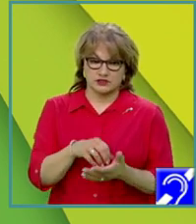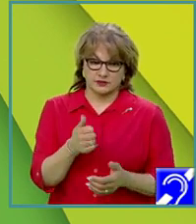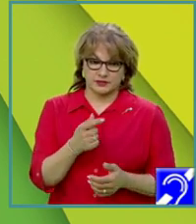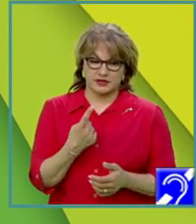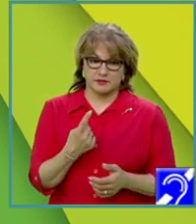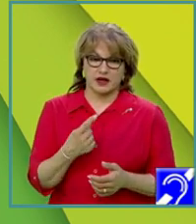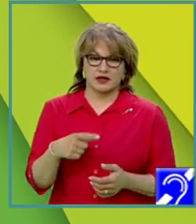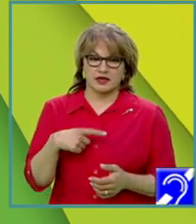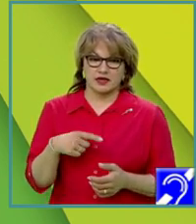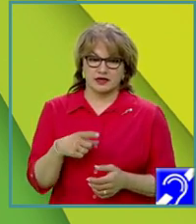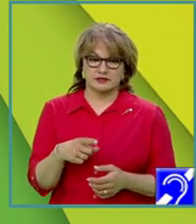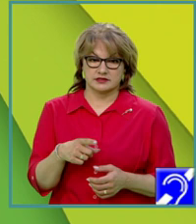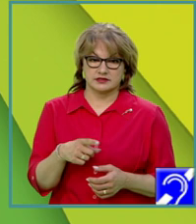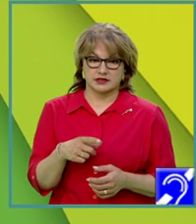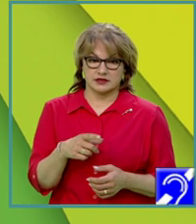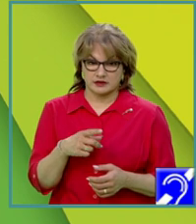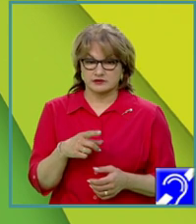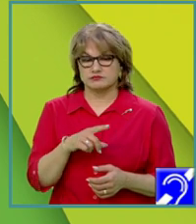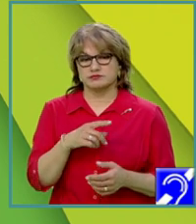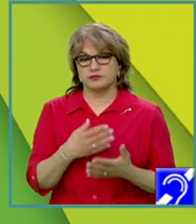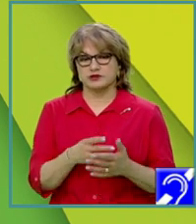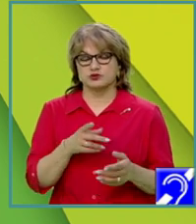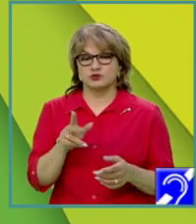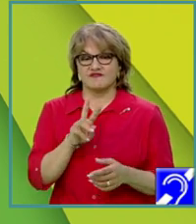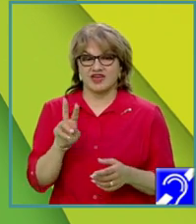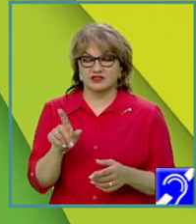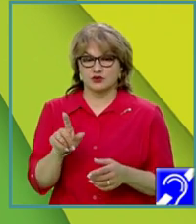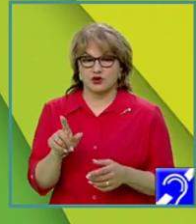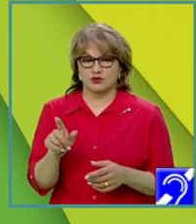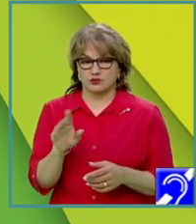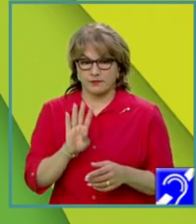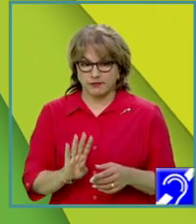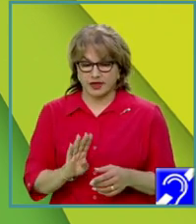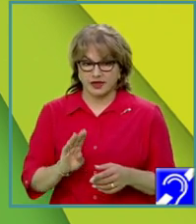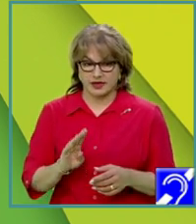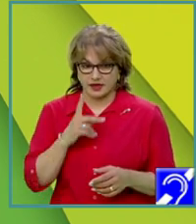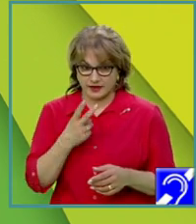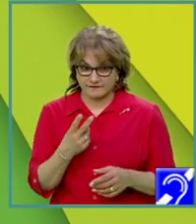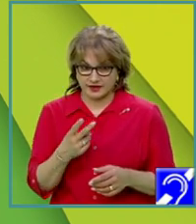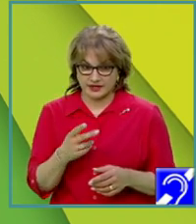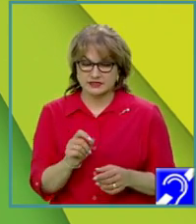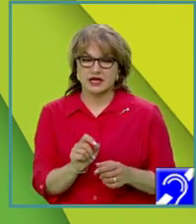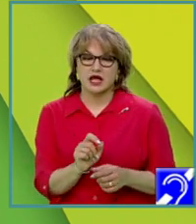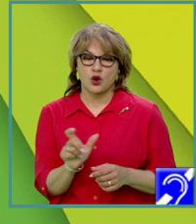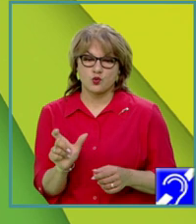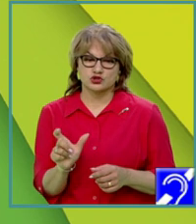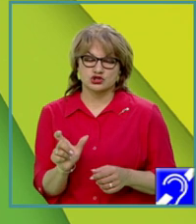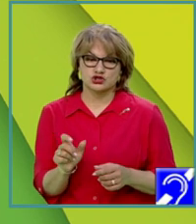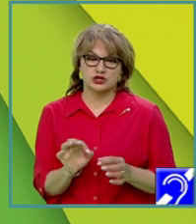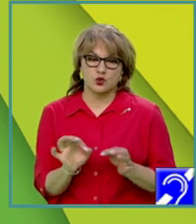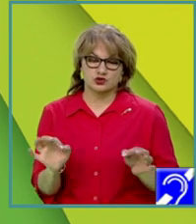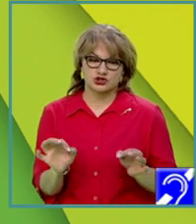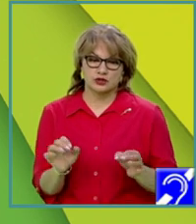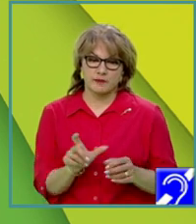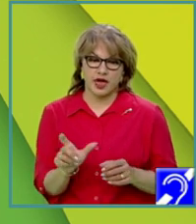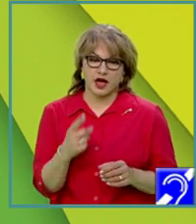apariții, iar în vectorul B, în tabloul unidimensional B, am reținut lungimea unei